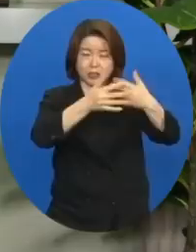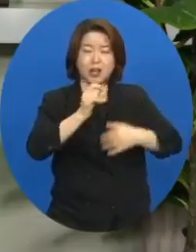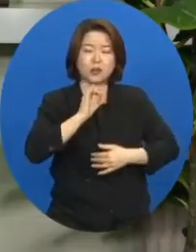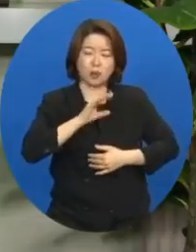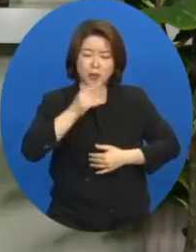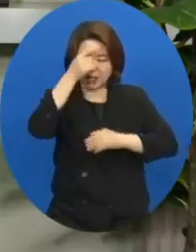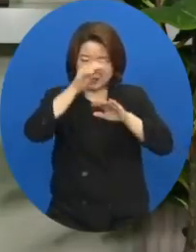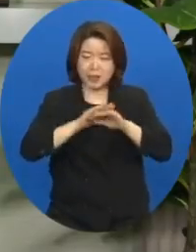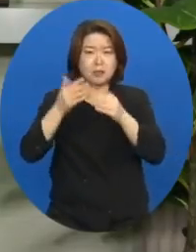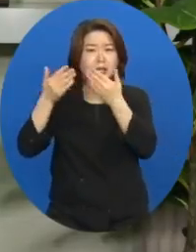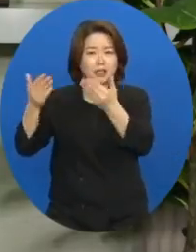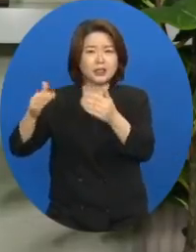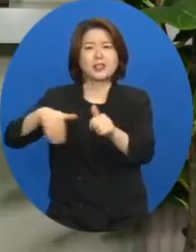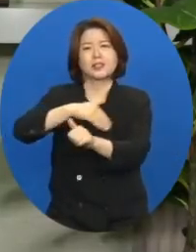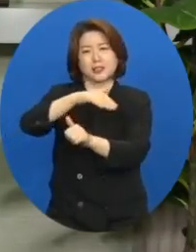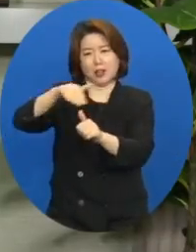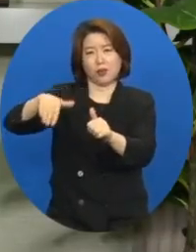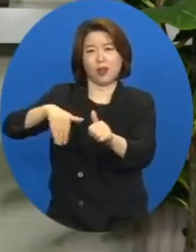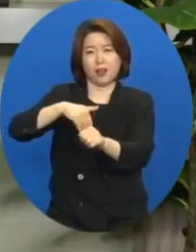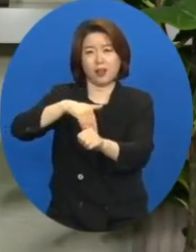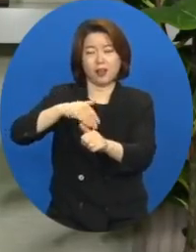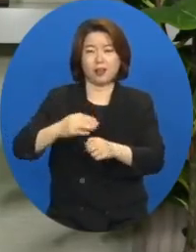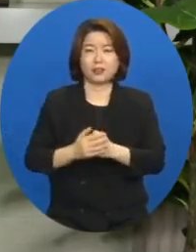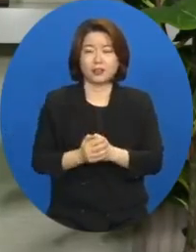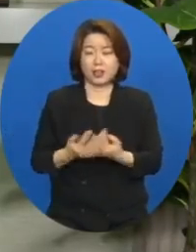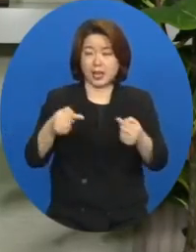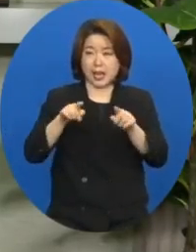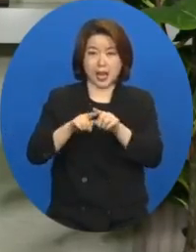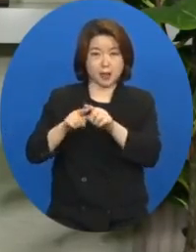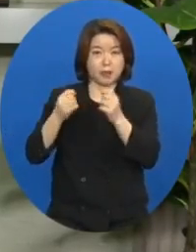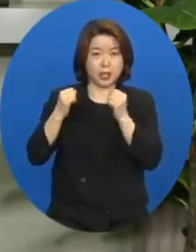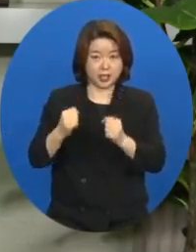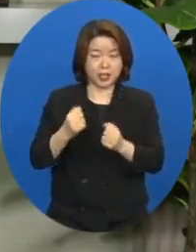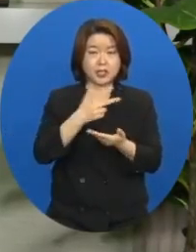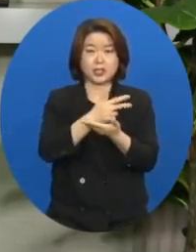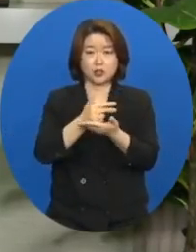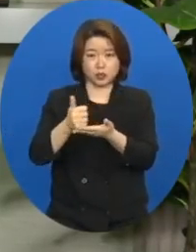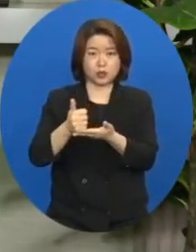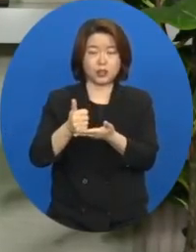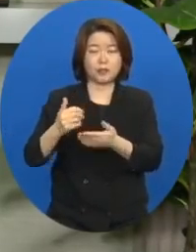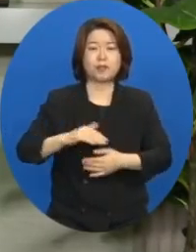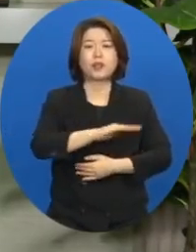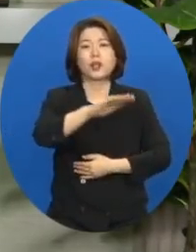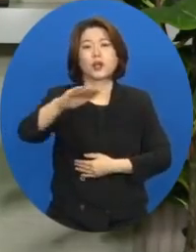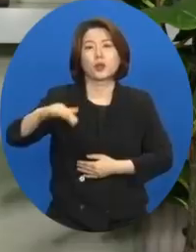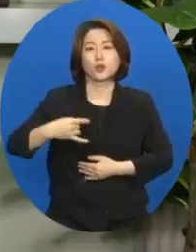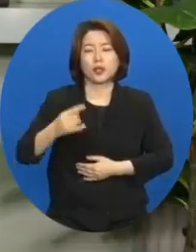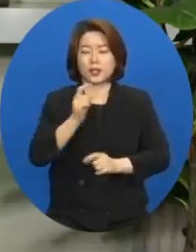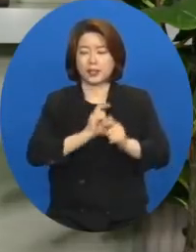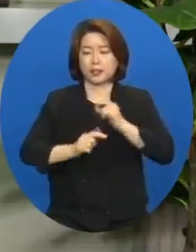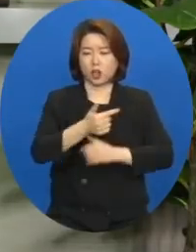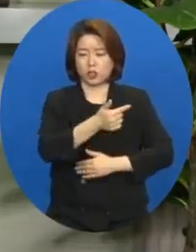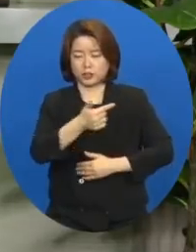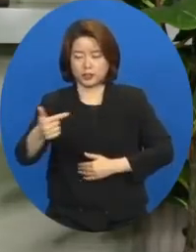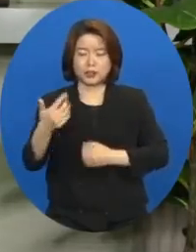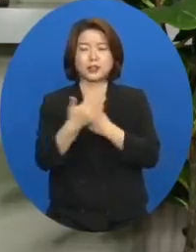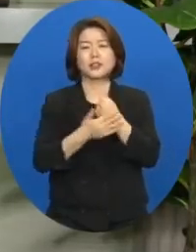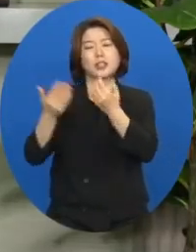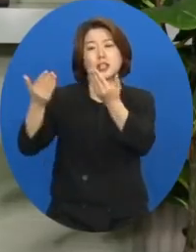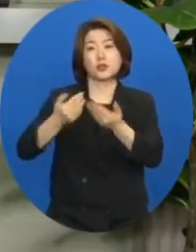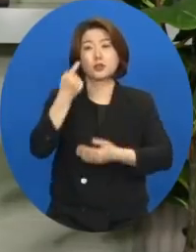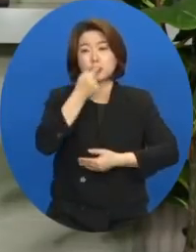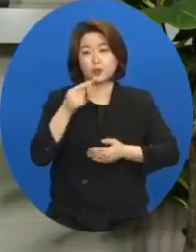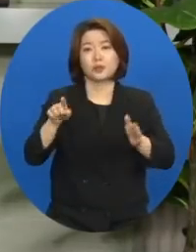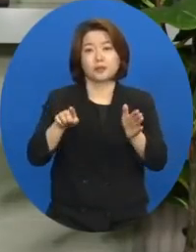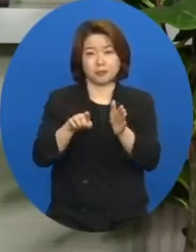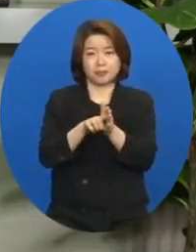드려야 되는 상황이지만 함께 하시는 주님께서 우리에게 오히려 더 큰 은혜를 주실 줄 믿습니다.